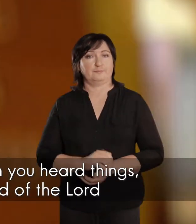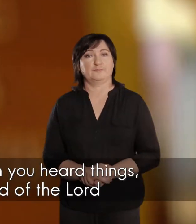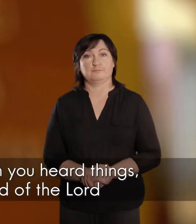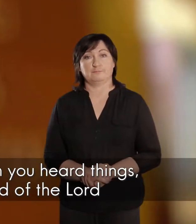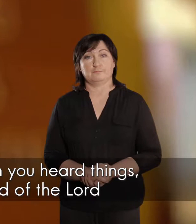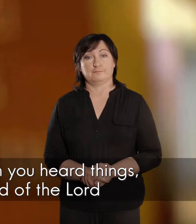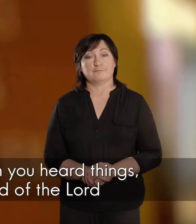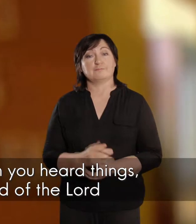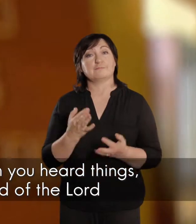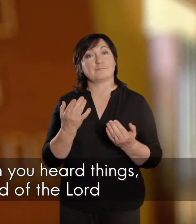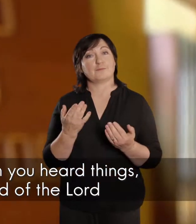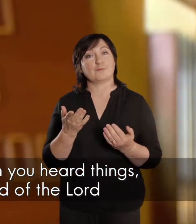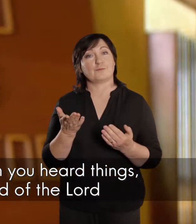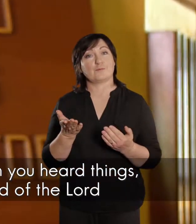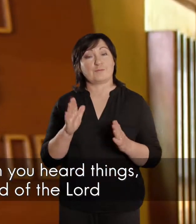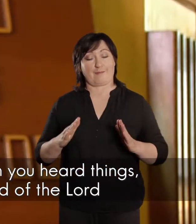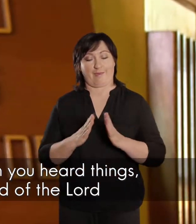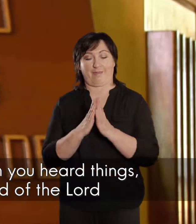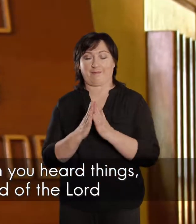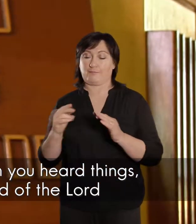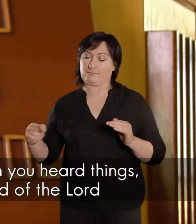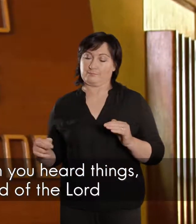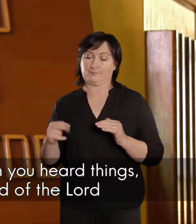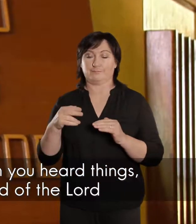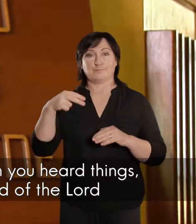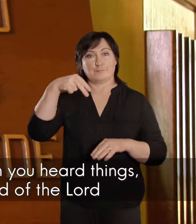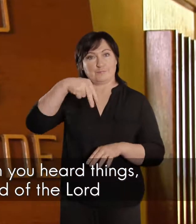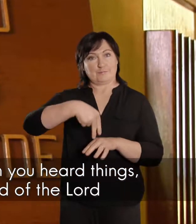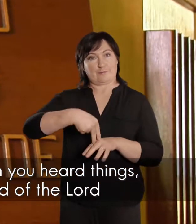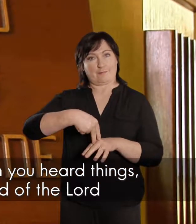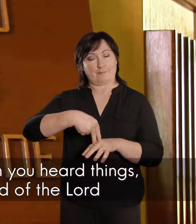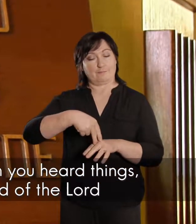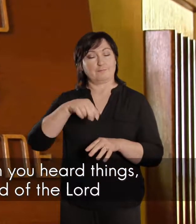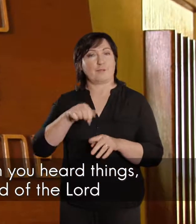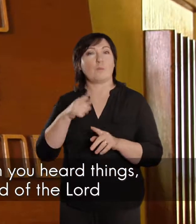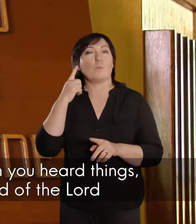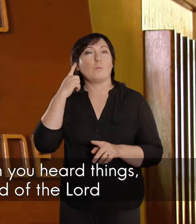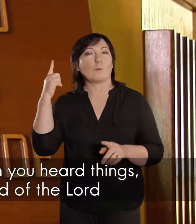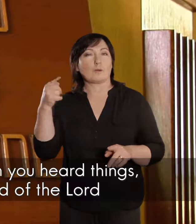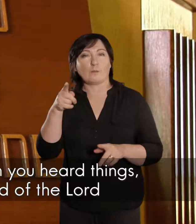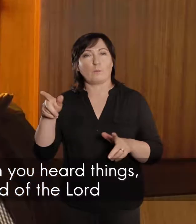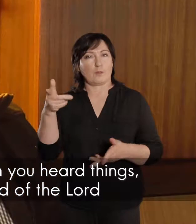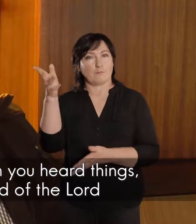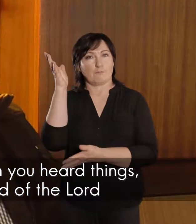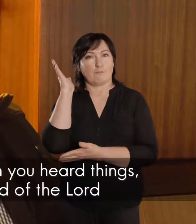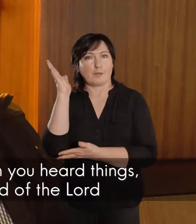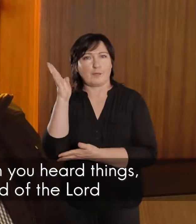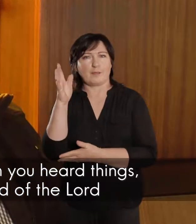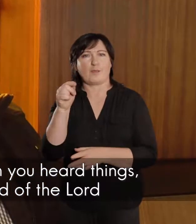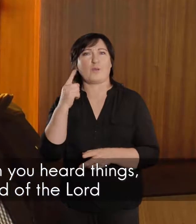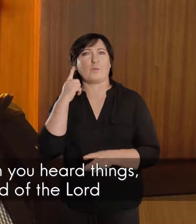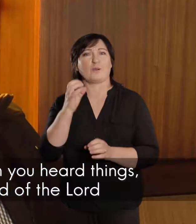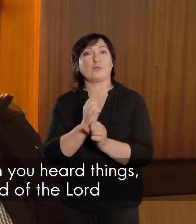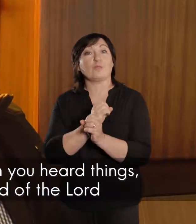as hy op daai kansel geklim het, dan hoor jy van sy goed. En dan hoor jy die